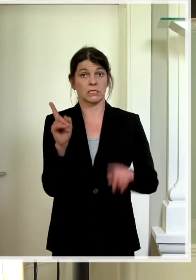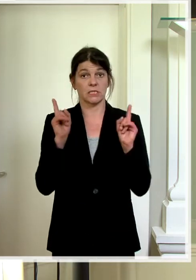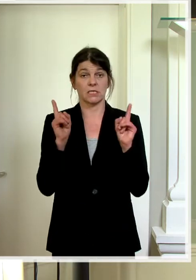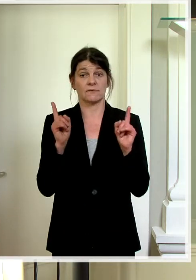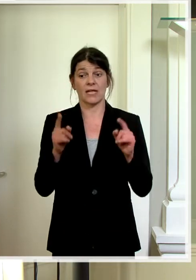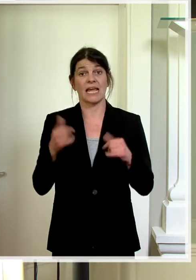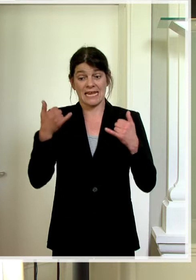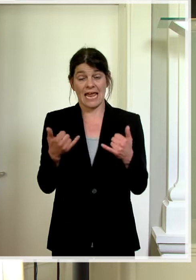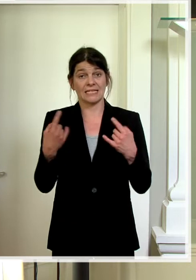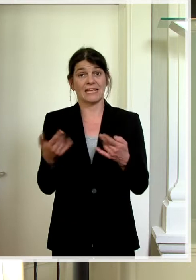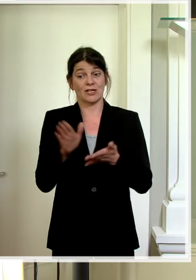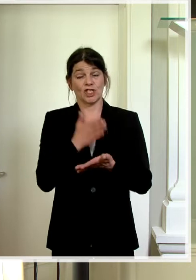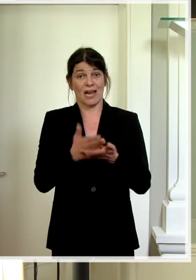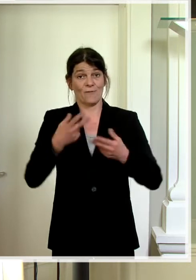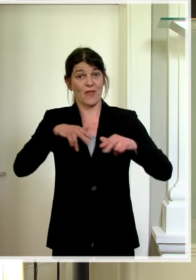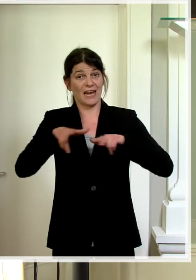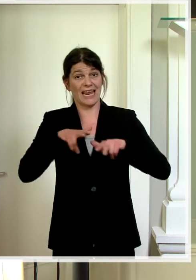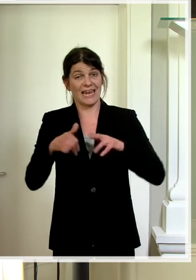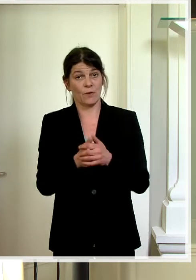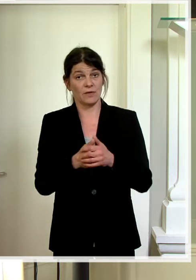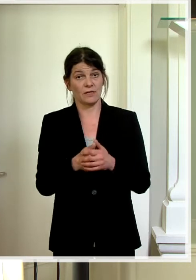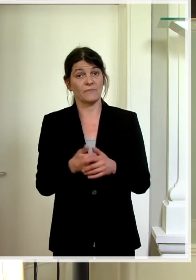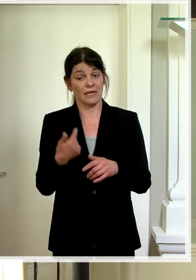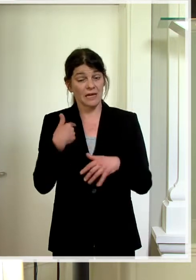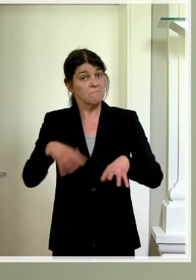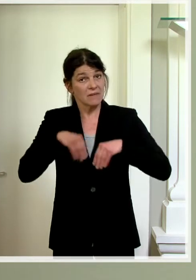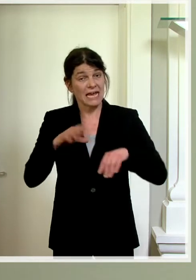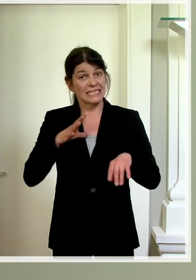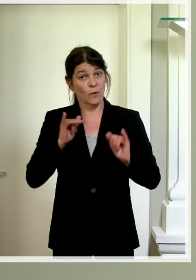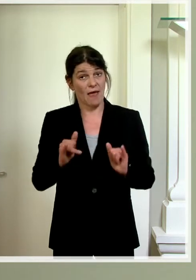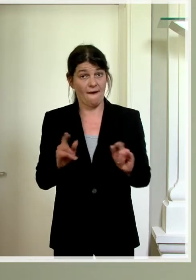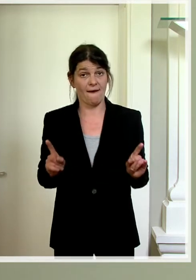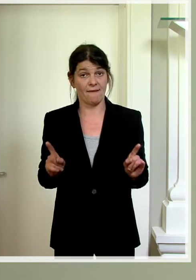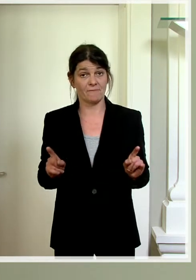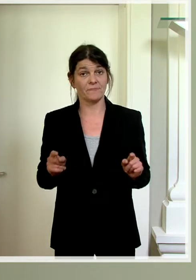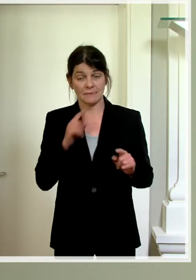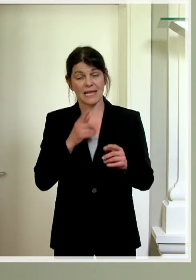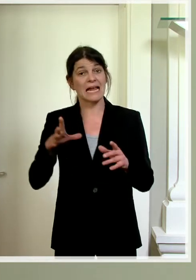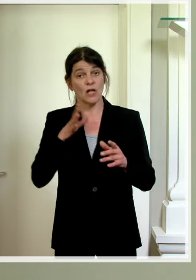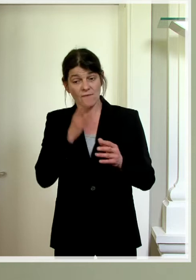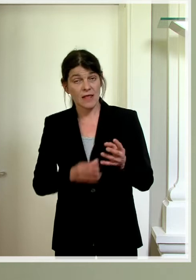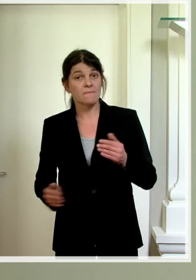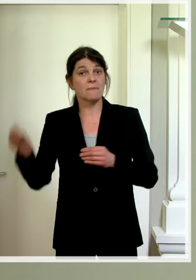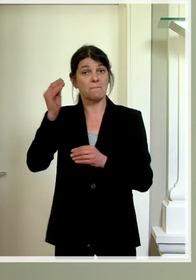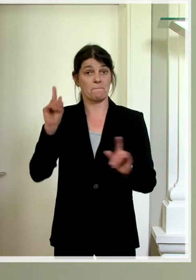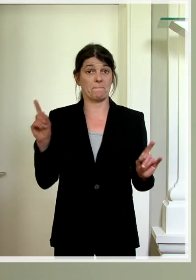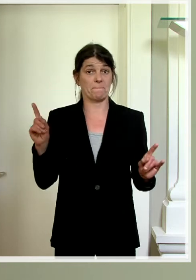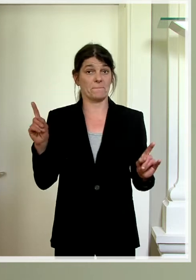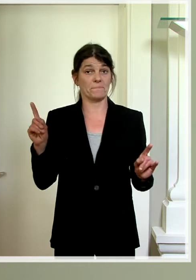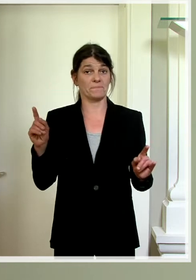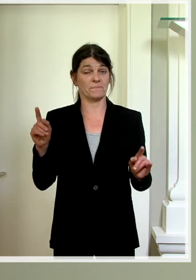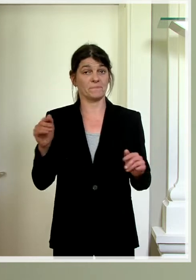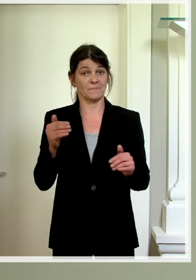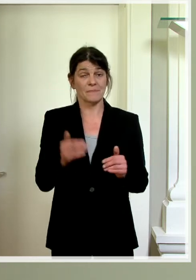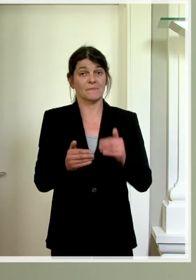Entscheidungen der Regierung gehen wir Risiken ein. Wir erhöhen das Risikoniveau. Und dazu